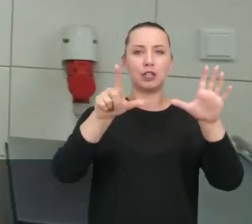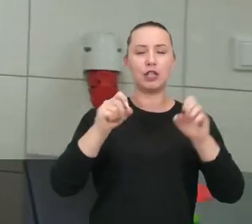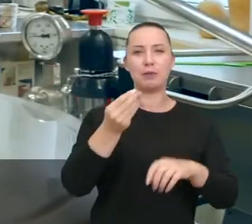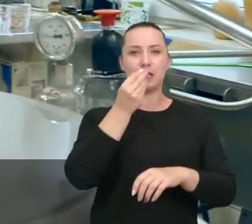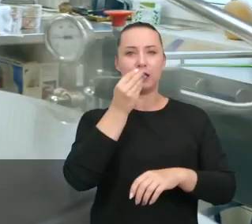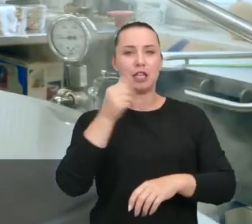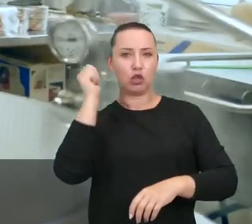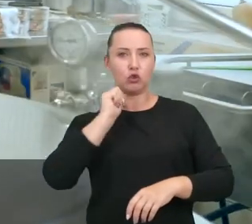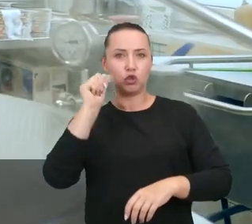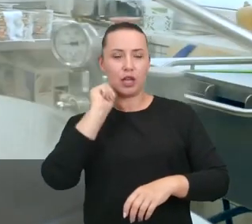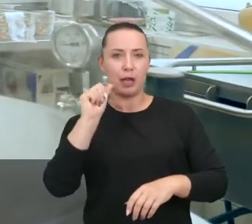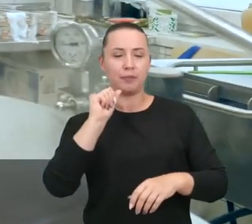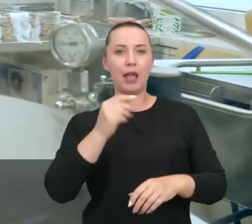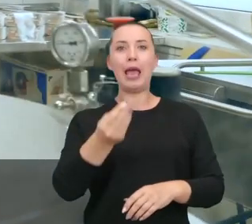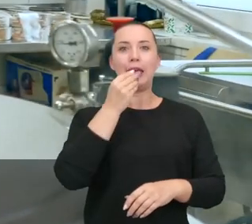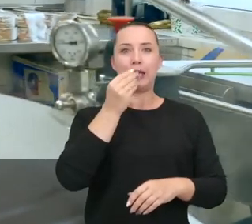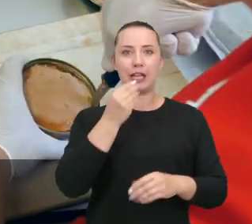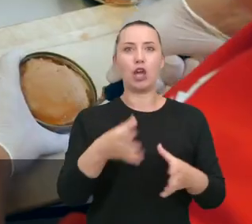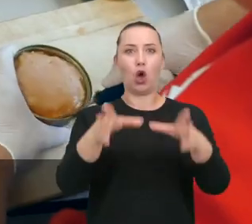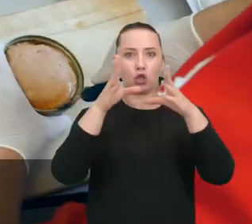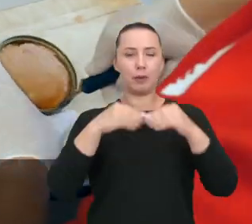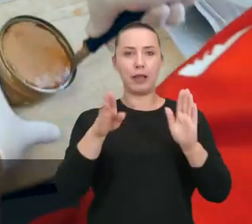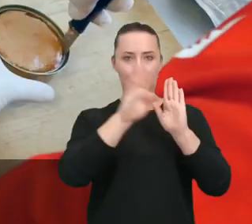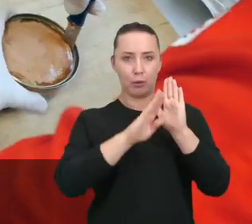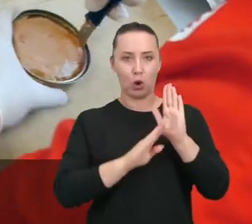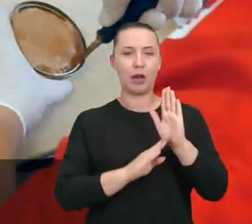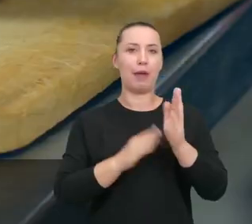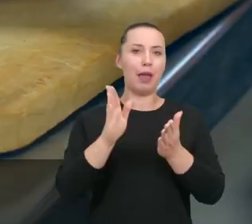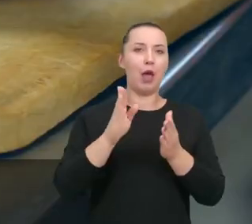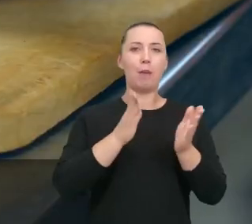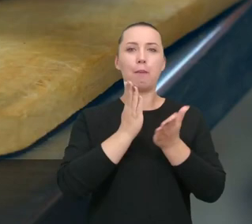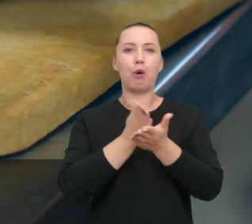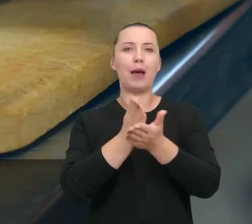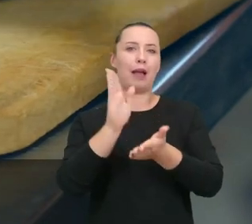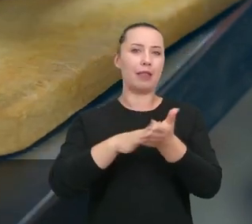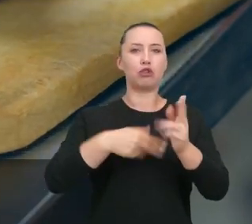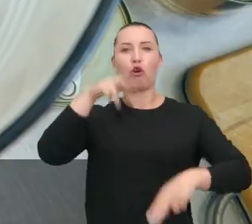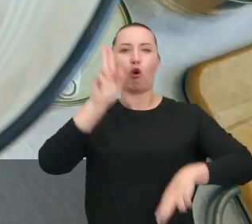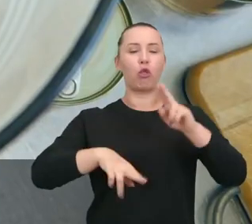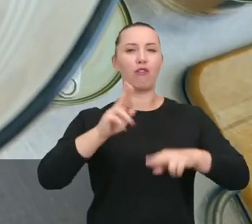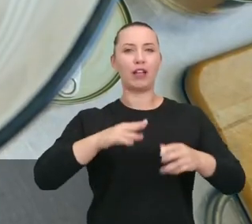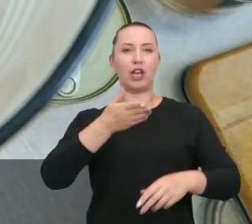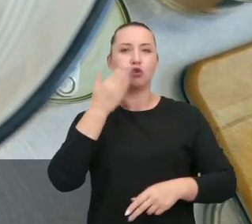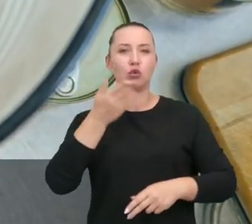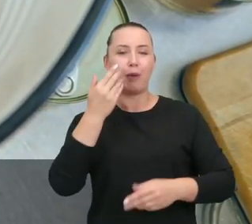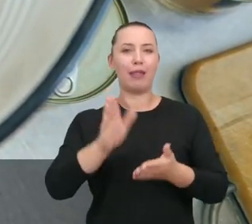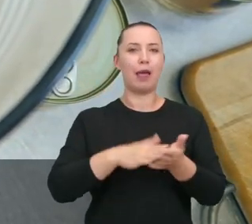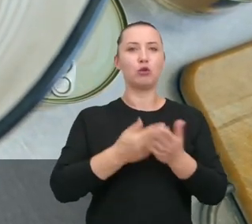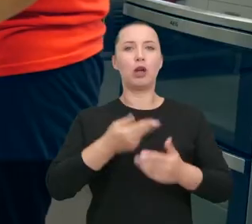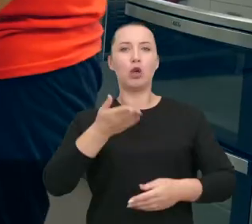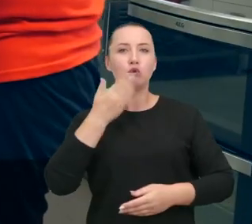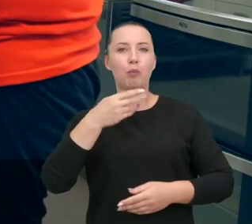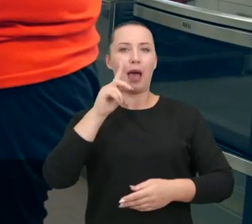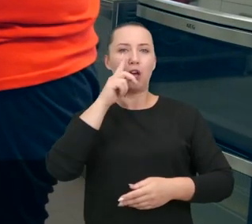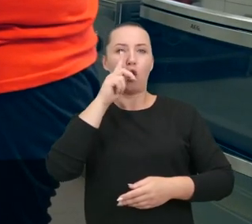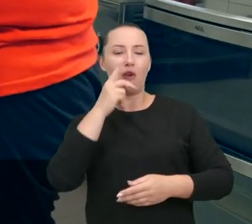-700 posiłków dziennie. Żywność z programu bardzo nam pomaga. Gotujemy na tym zupy. W naszej jadłodajnieckiej dużym powodzeniem cieszy się